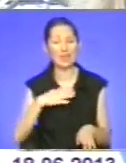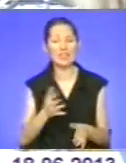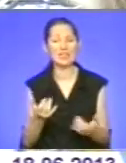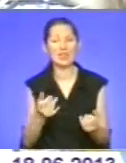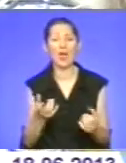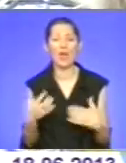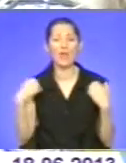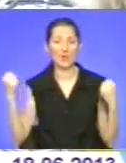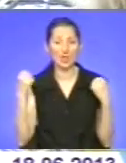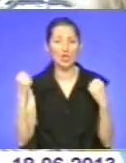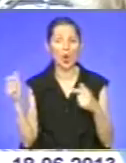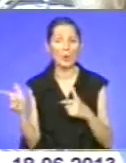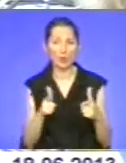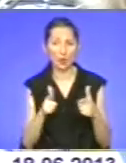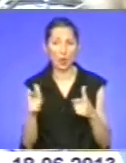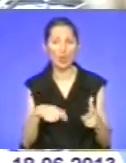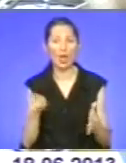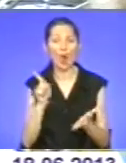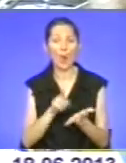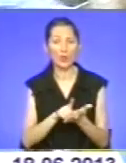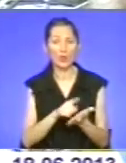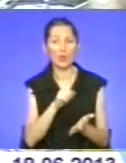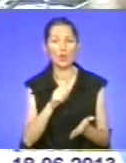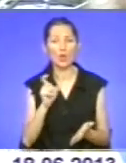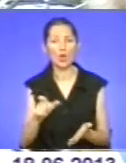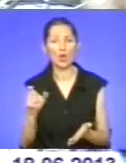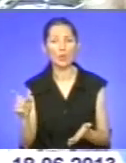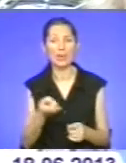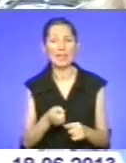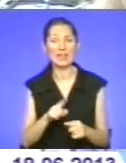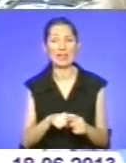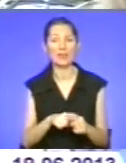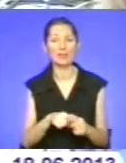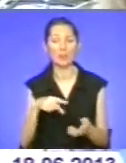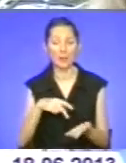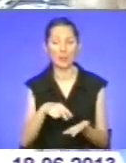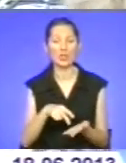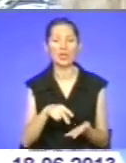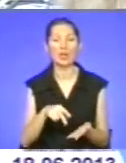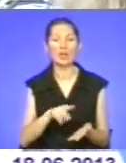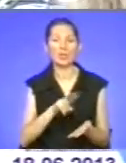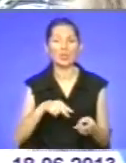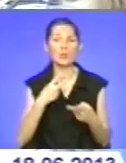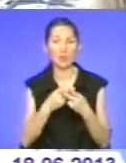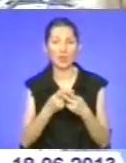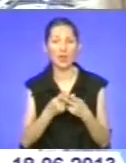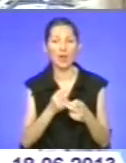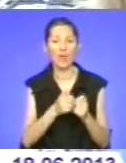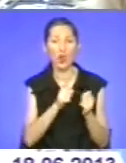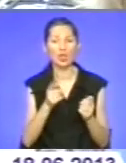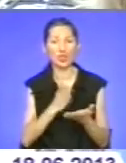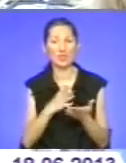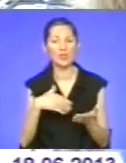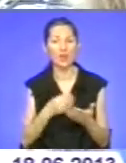напевне, підготовлені. І обов'язково з людьми, які прийшли з місць позбавлені волі, в кожного є свій характер,